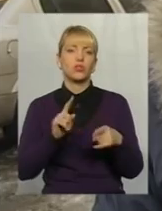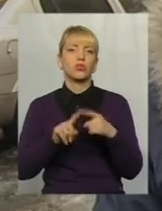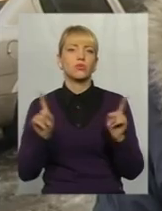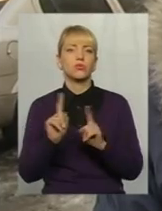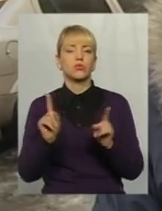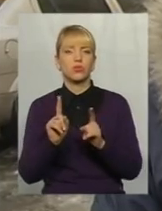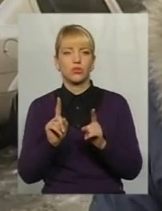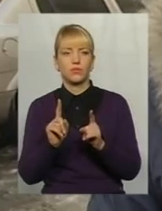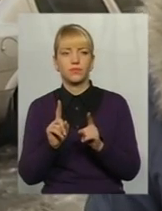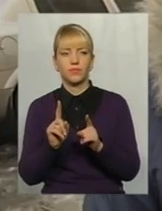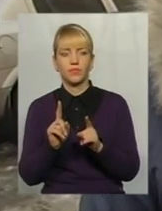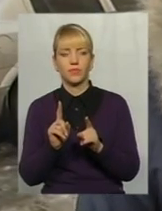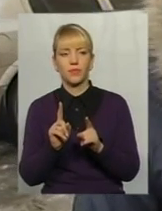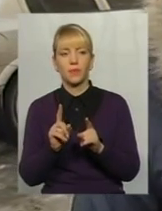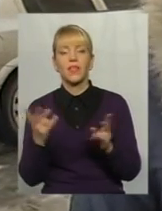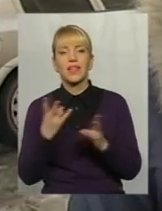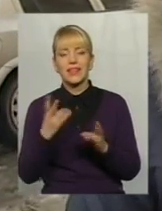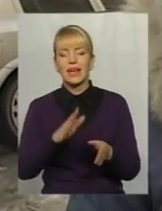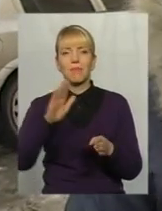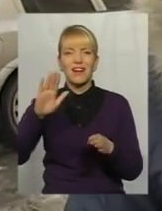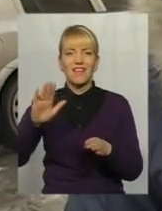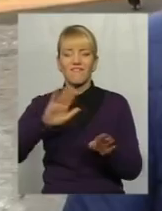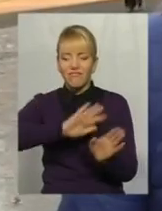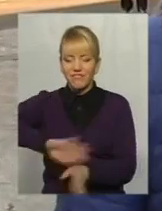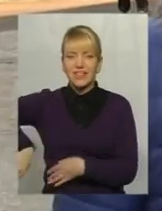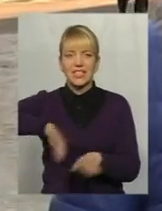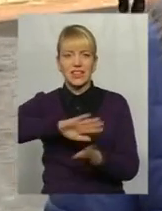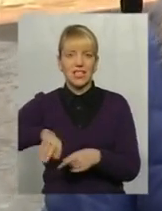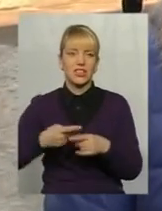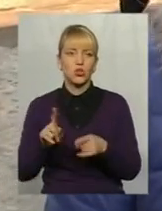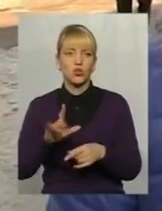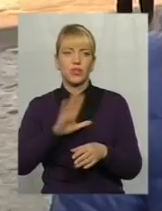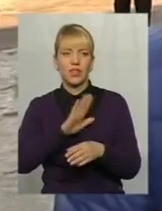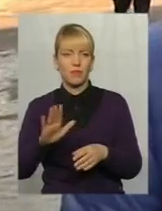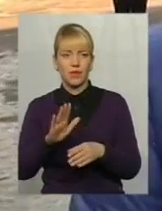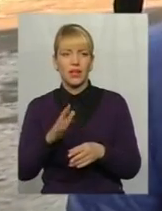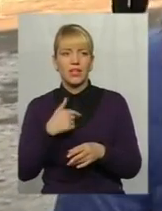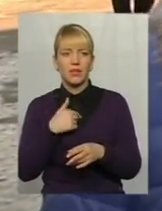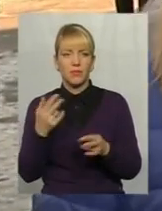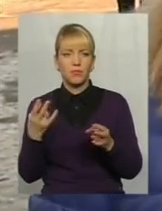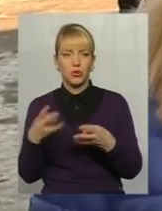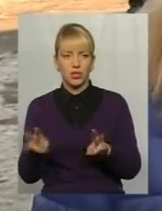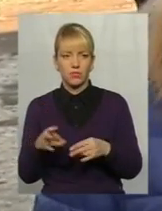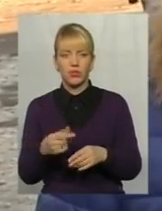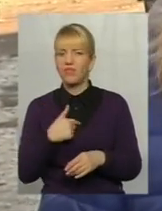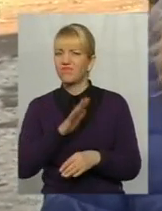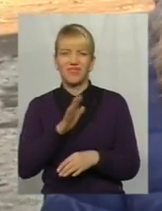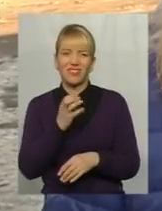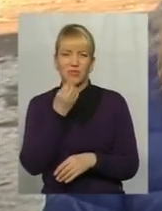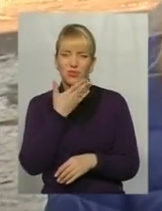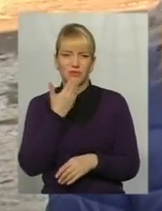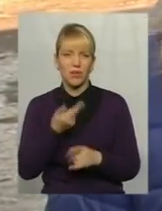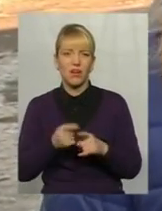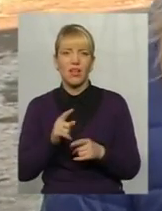відкидати те, що нам не потрібно. Не дуже позитивно. А чому? Це наша історія,